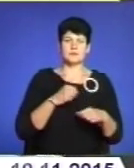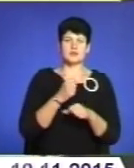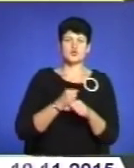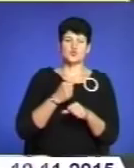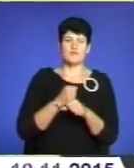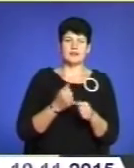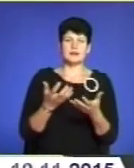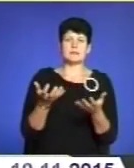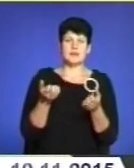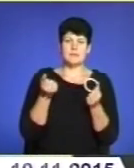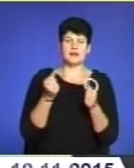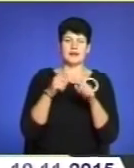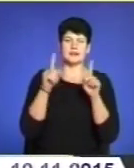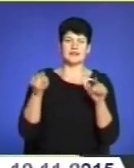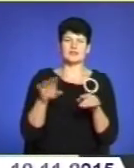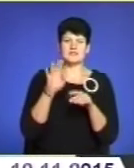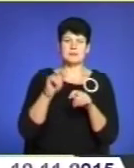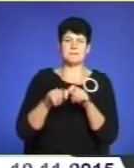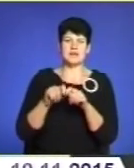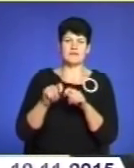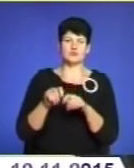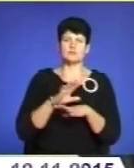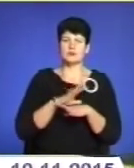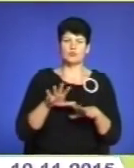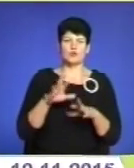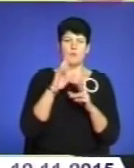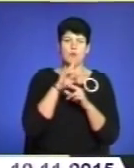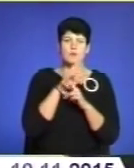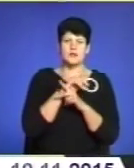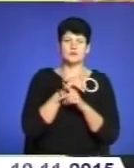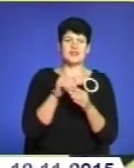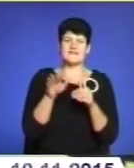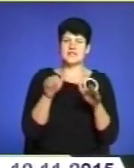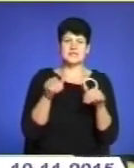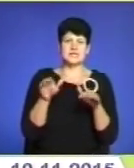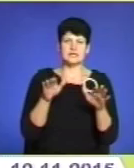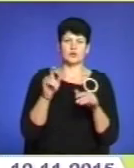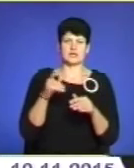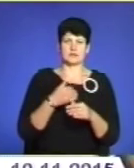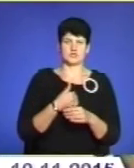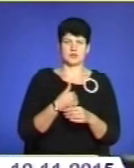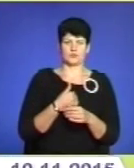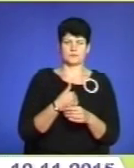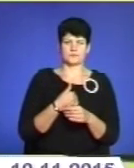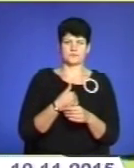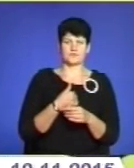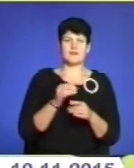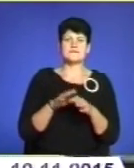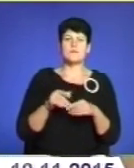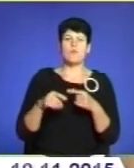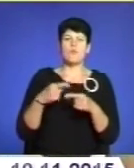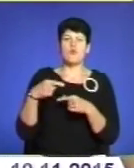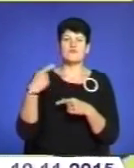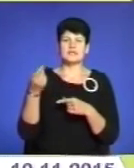приймали анкети, всі анкети перевіряли для того, щоб не було помилки, щоб не відсіяти людей, які бажають. Вертали по